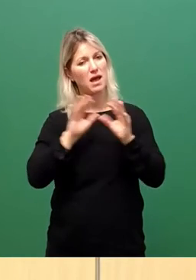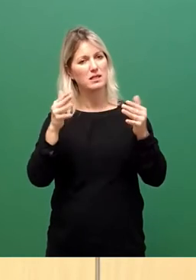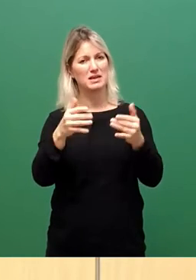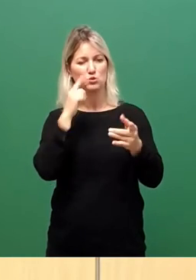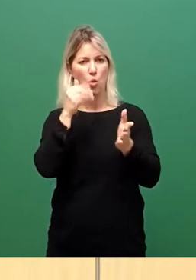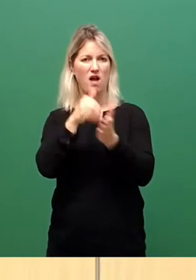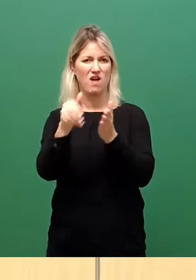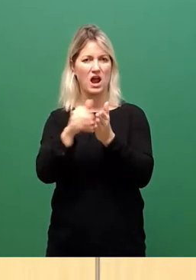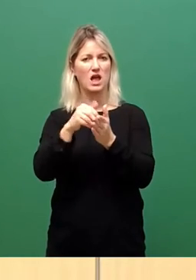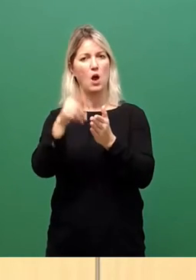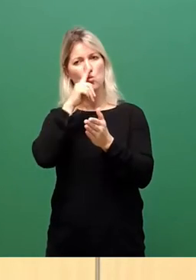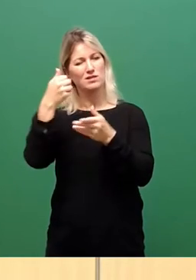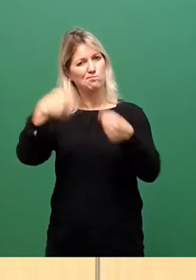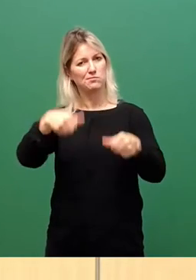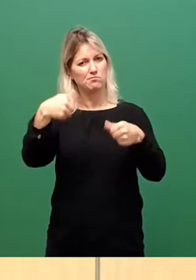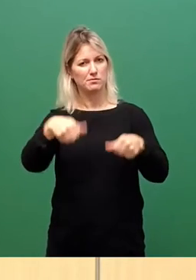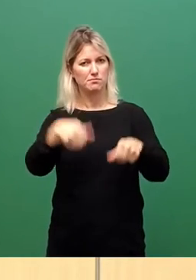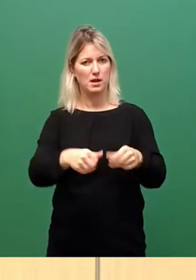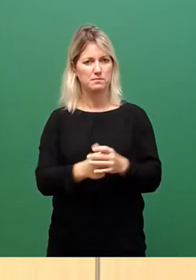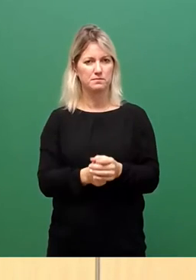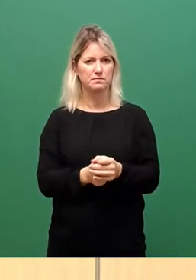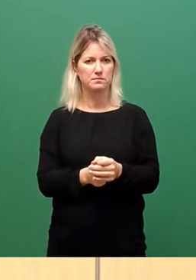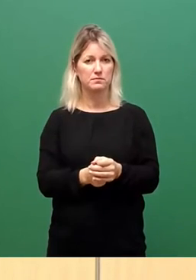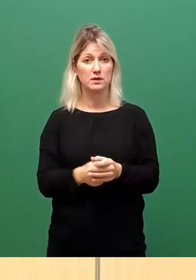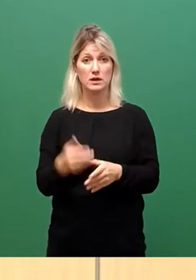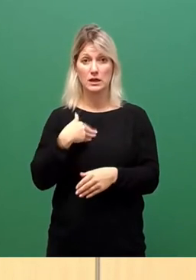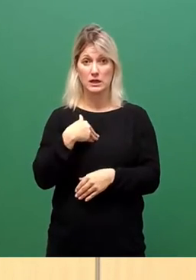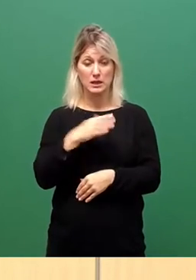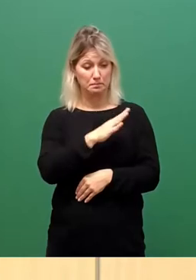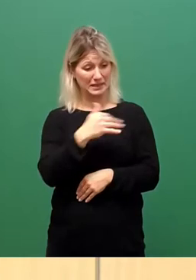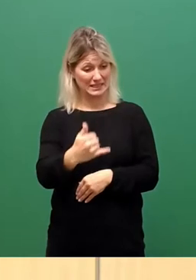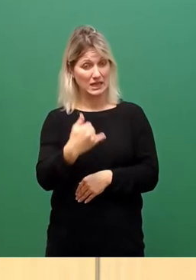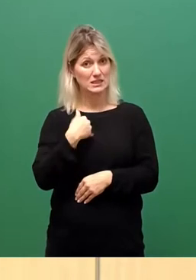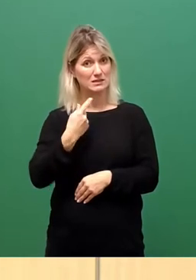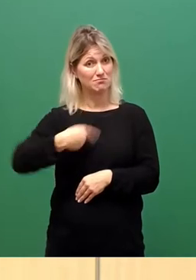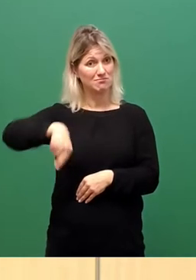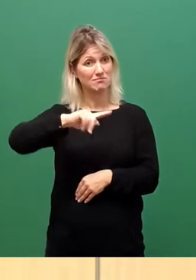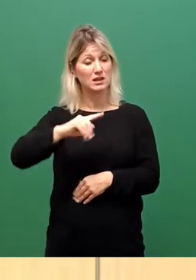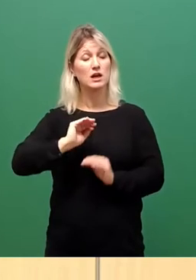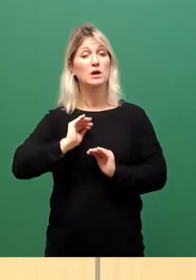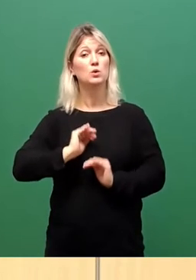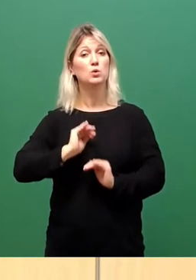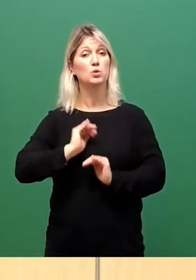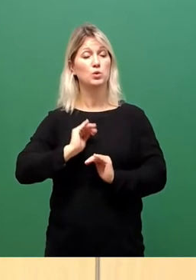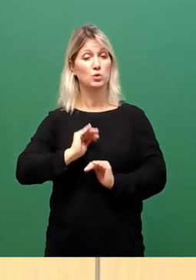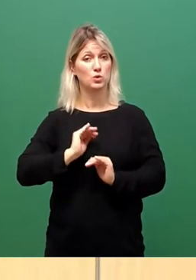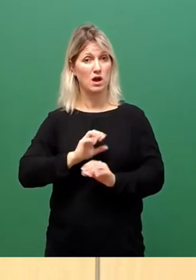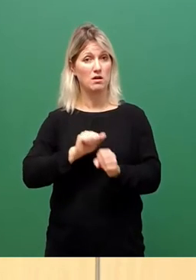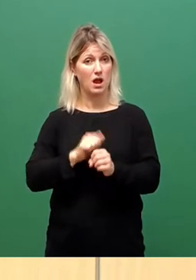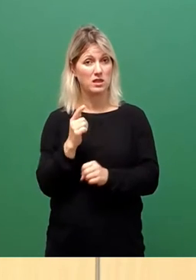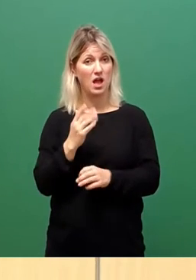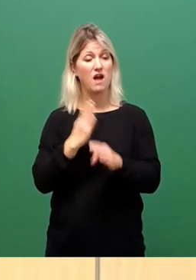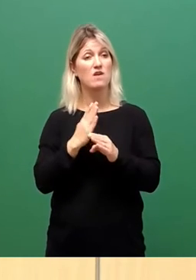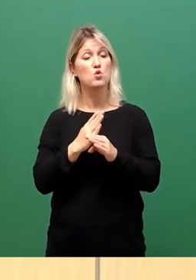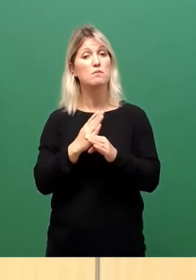Wir können ja bis jetzt hier im Rat durchatmen, nicht wahr, Herr Schulze? Da die extrem gefährliche